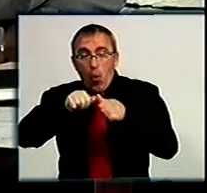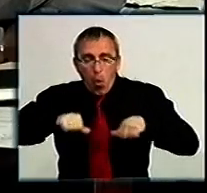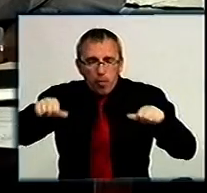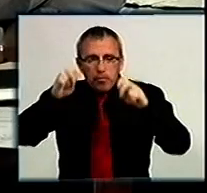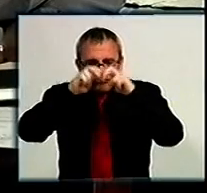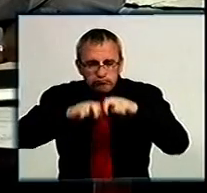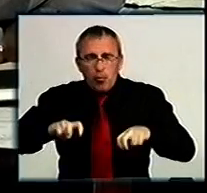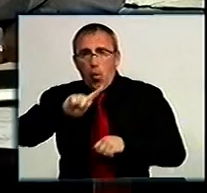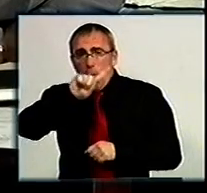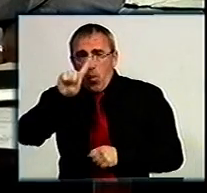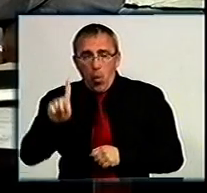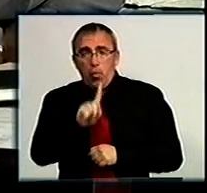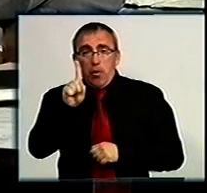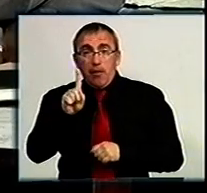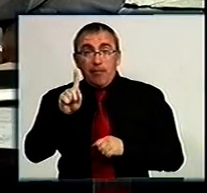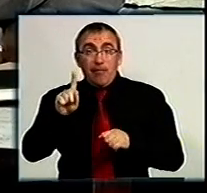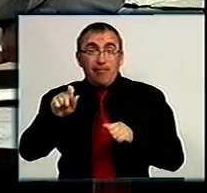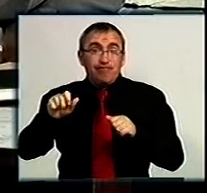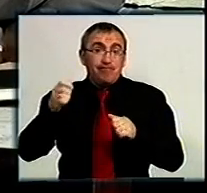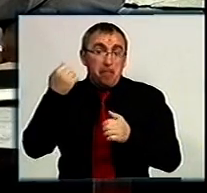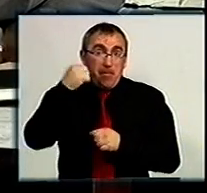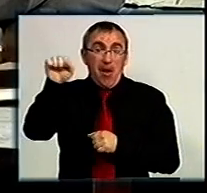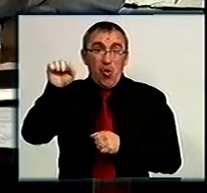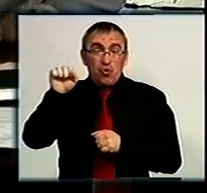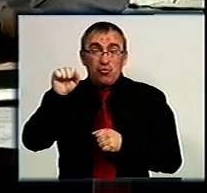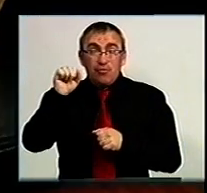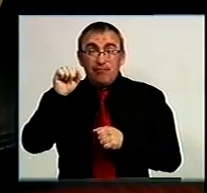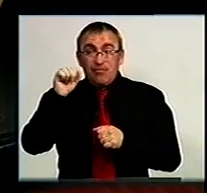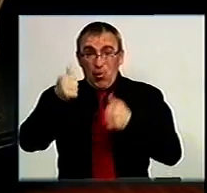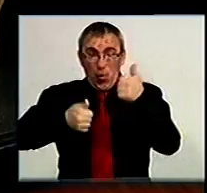майже годину. Переможця конкурсу обіцяли оголосити вже за два тижні.